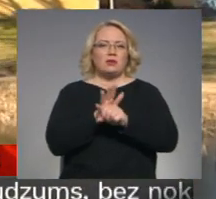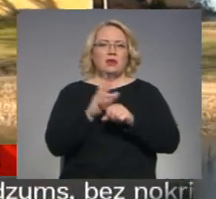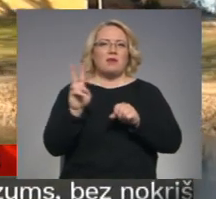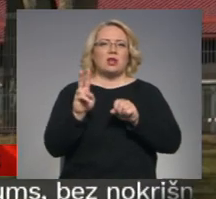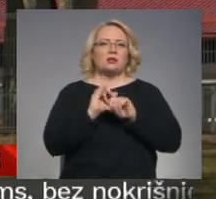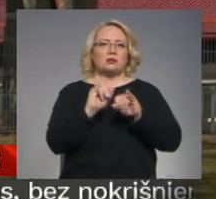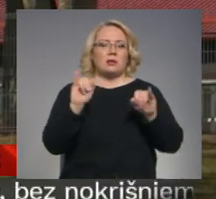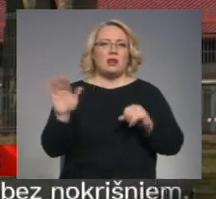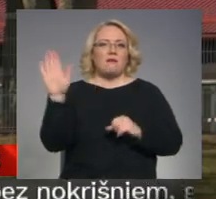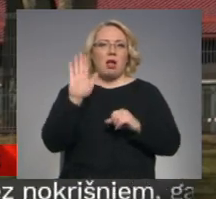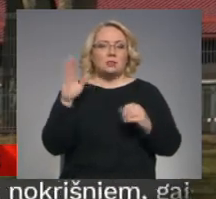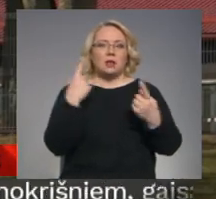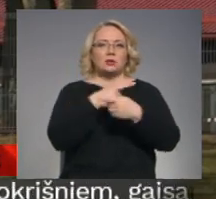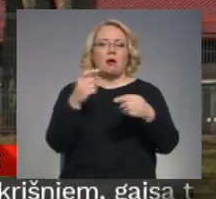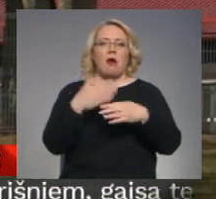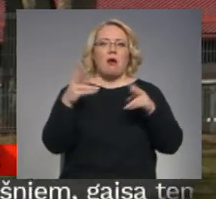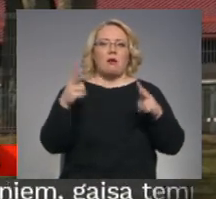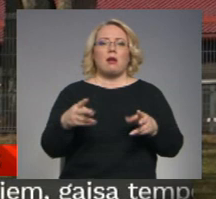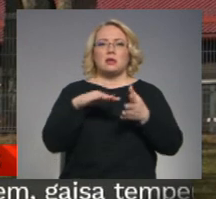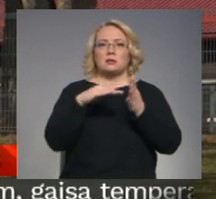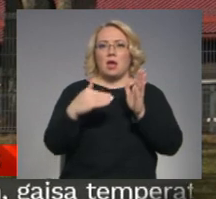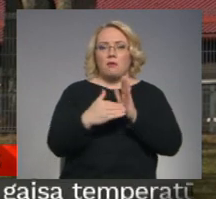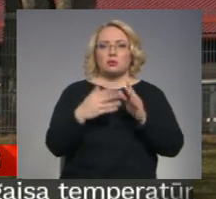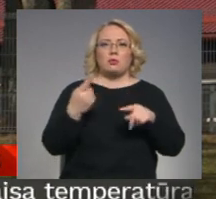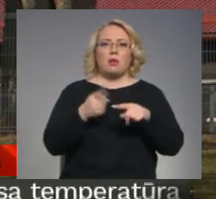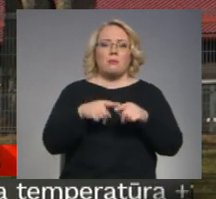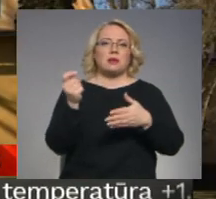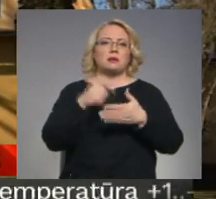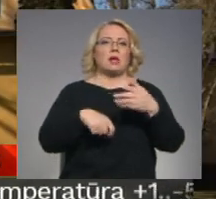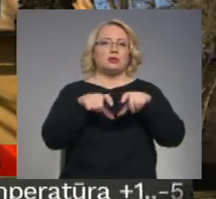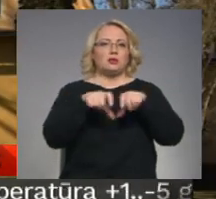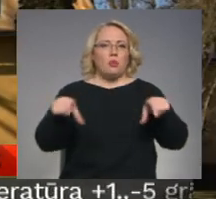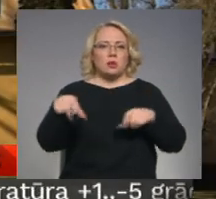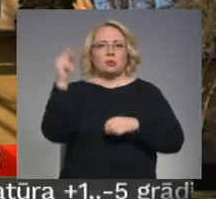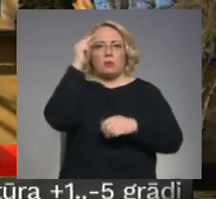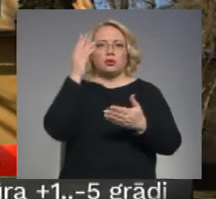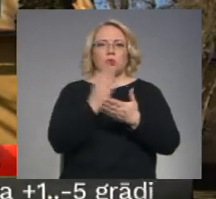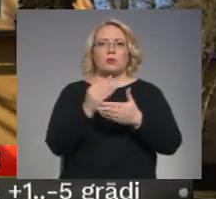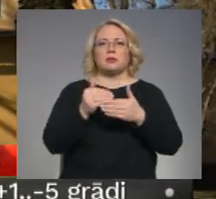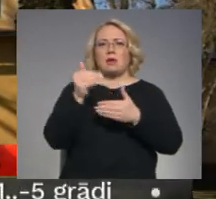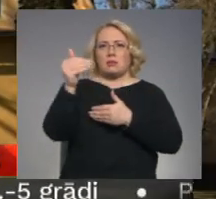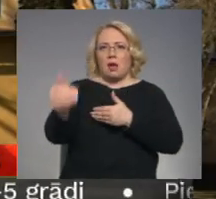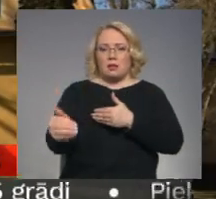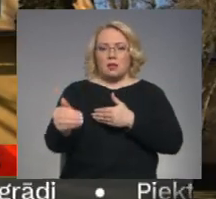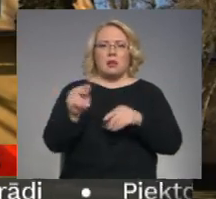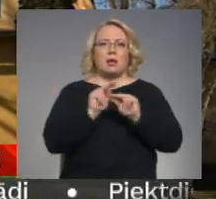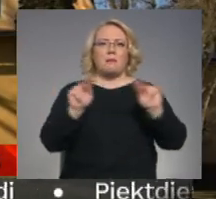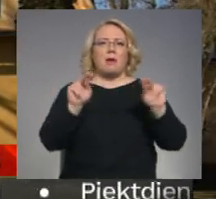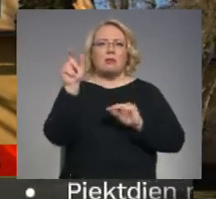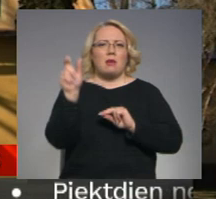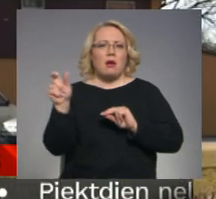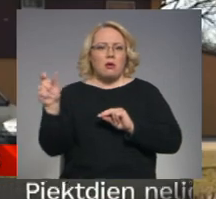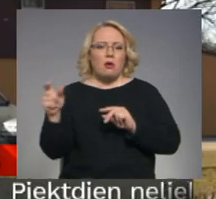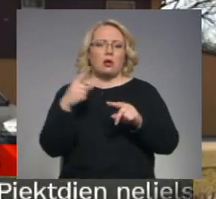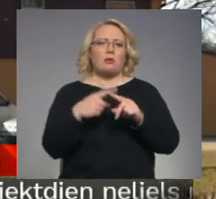izplatību balstī izsludināts ārkārdas stāvoklis, kādēļ tiek slēgta skolas un mācības notiks attālināti, pedagogi visvairāk